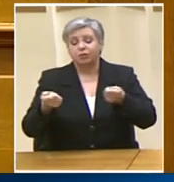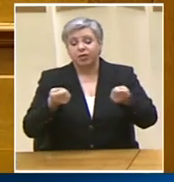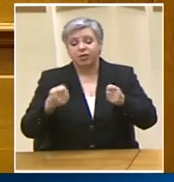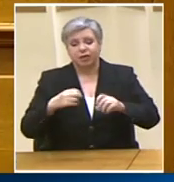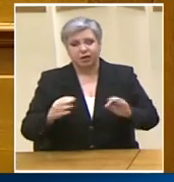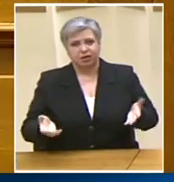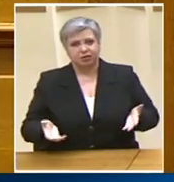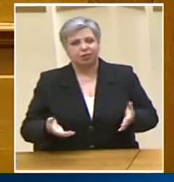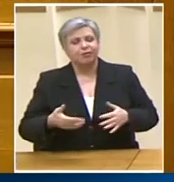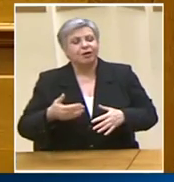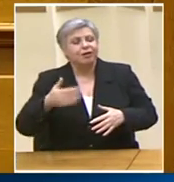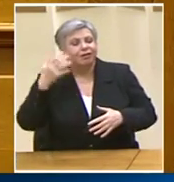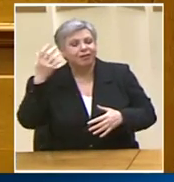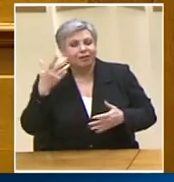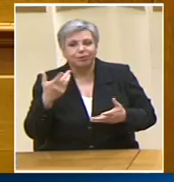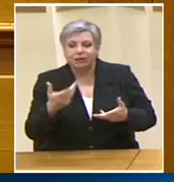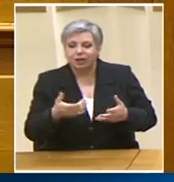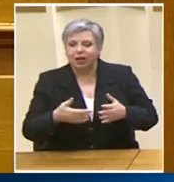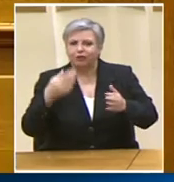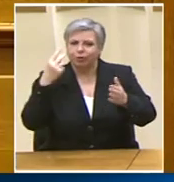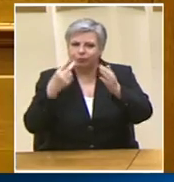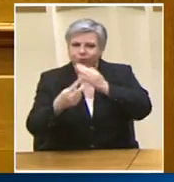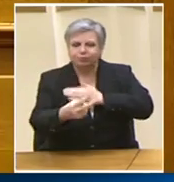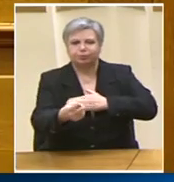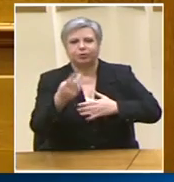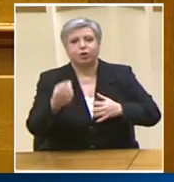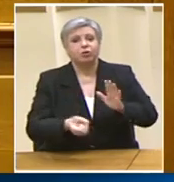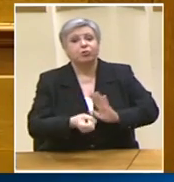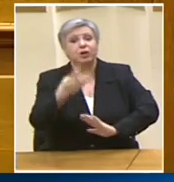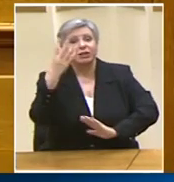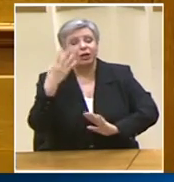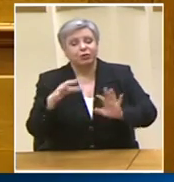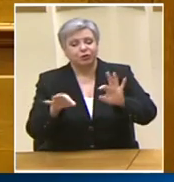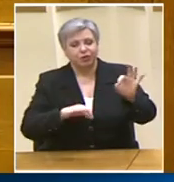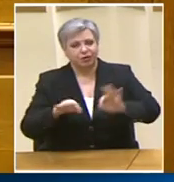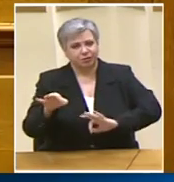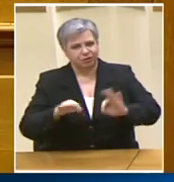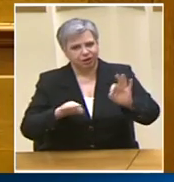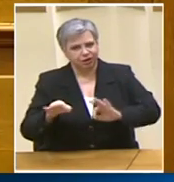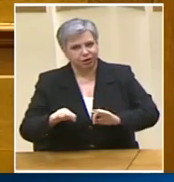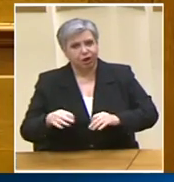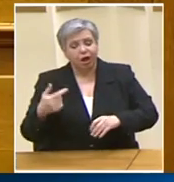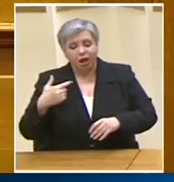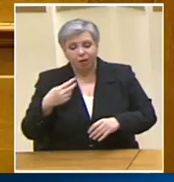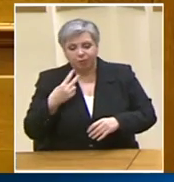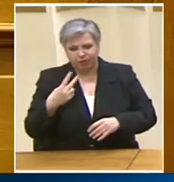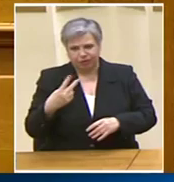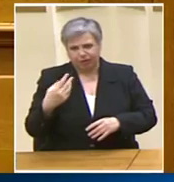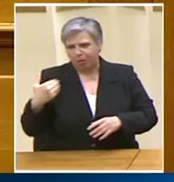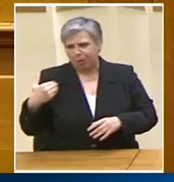όραμα, ηγεσία, σχέδιο για τη νέα εποχή αποδεικνύεται λίγες μέρες μετά την εκλογική σας νίκης